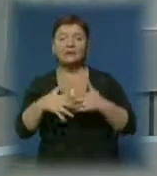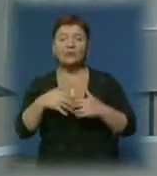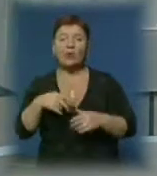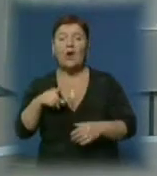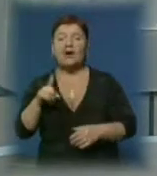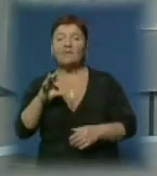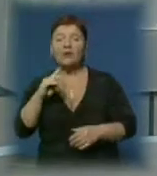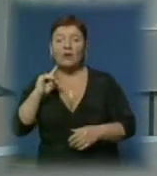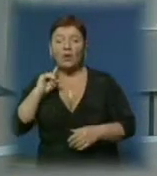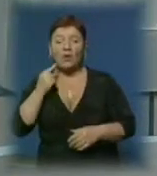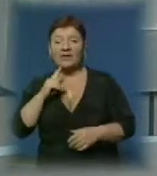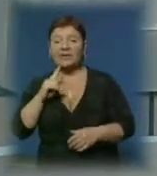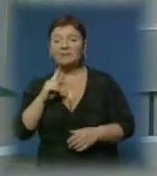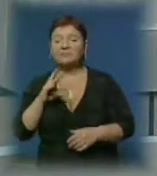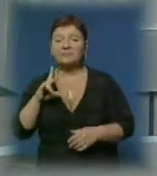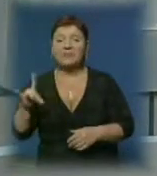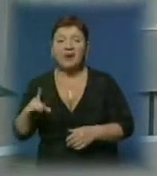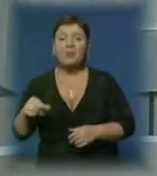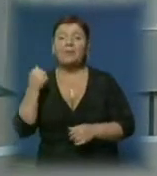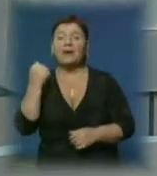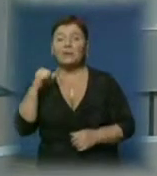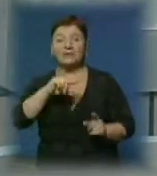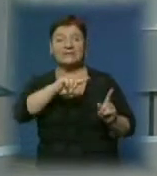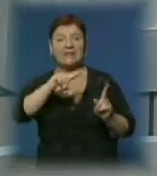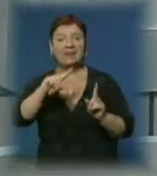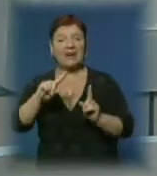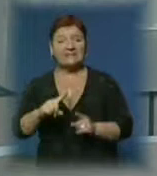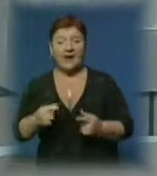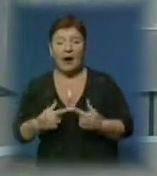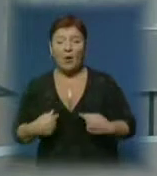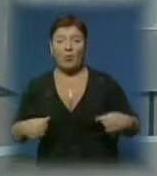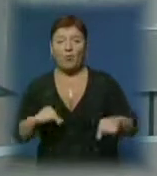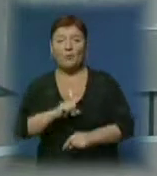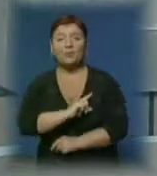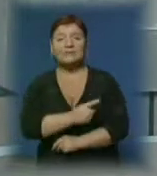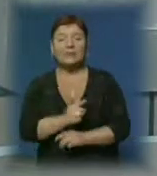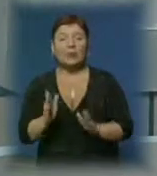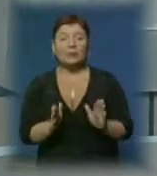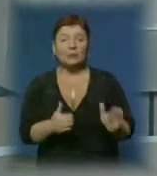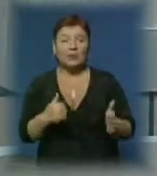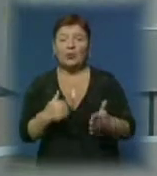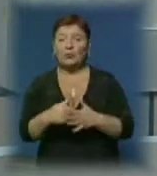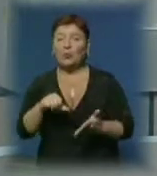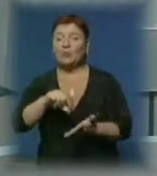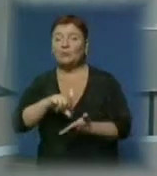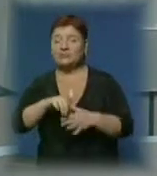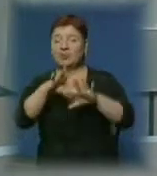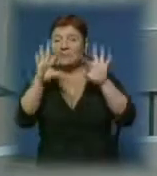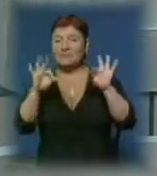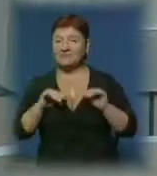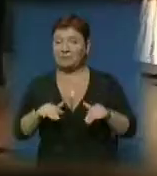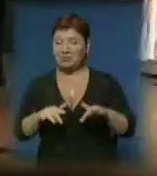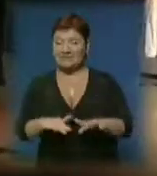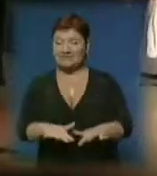Рогу та Тернополя. Обіцяє глядачам веремоцій і Закарпатська трупа, яка зараз посилено готується до участі у мистецькому дійстві.